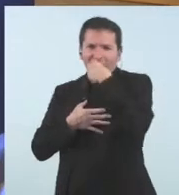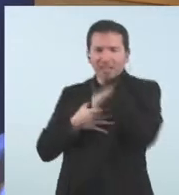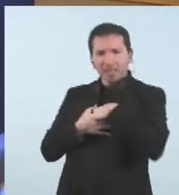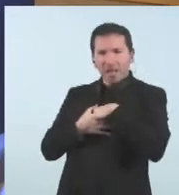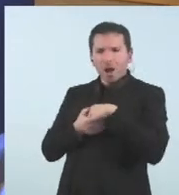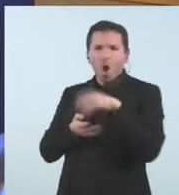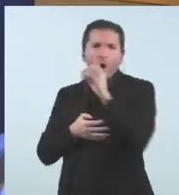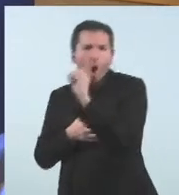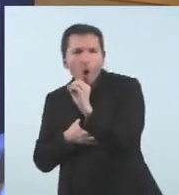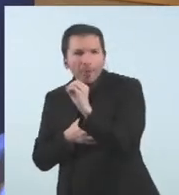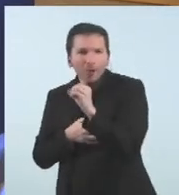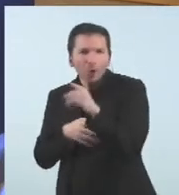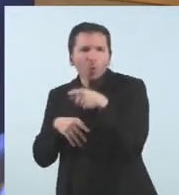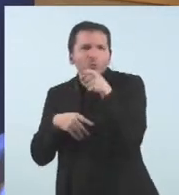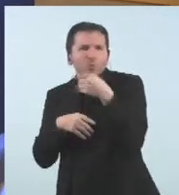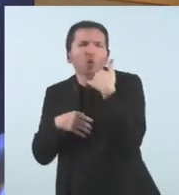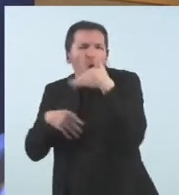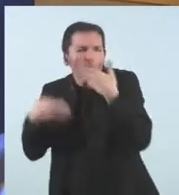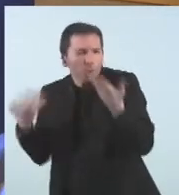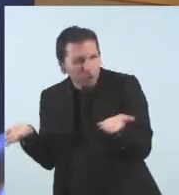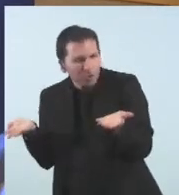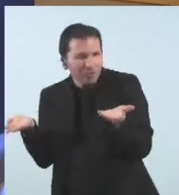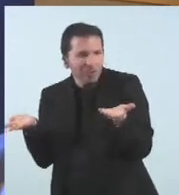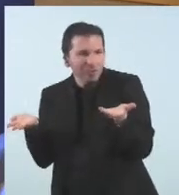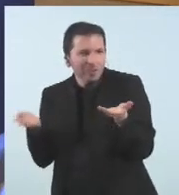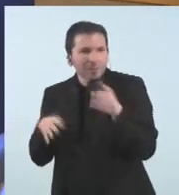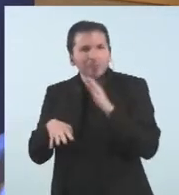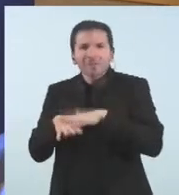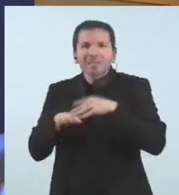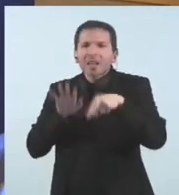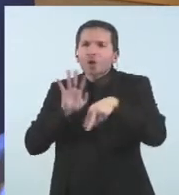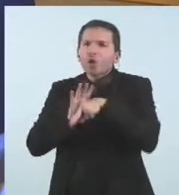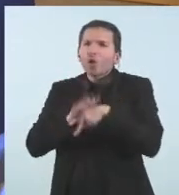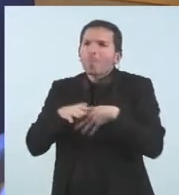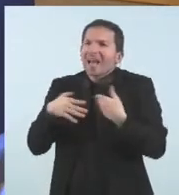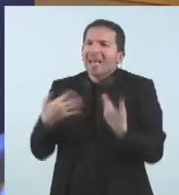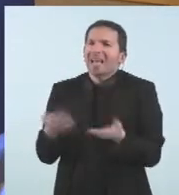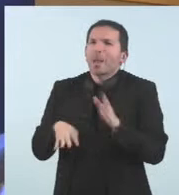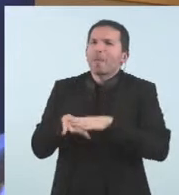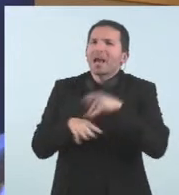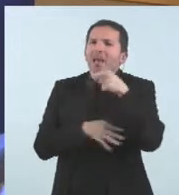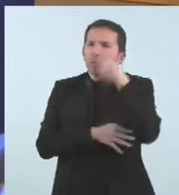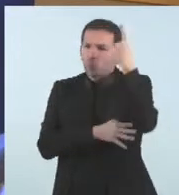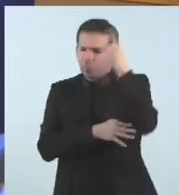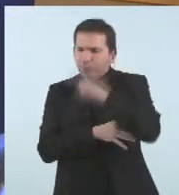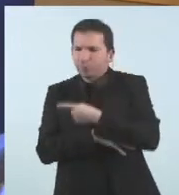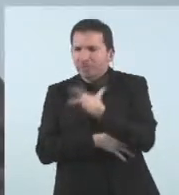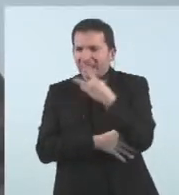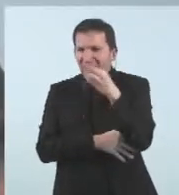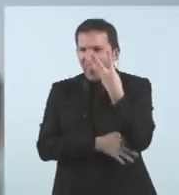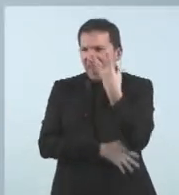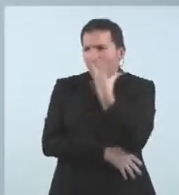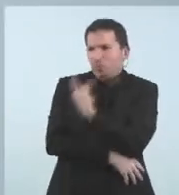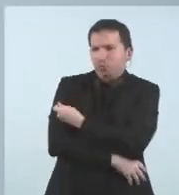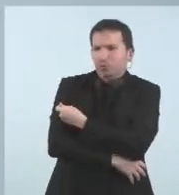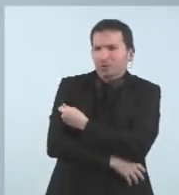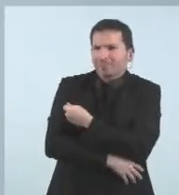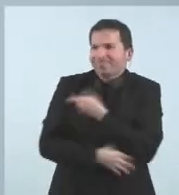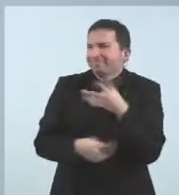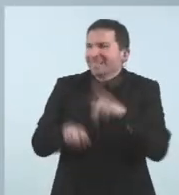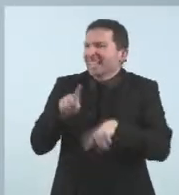tampoc és un risc enorme rebre tercera dosi havent passat l'Òmicron. Sí, no, no, a veure,